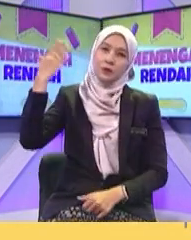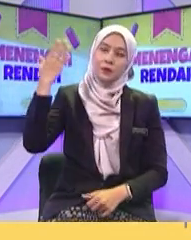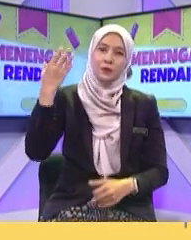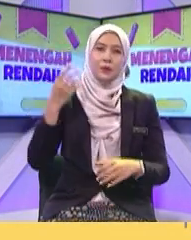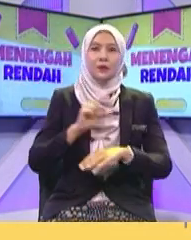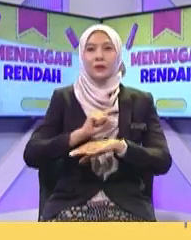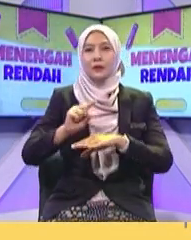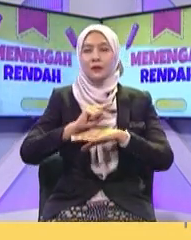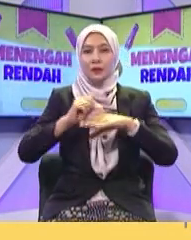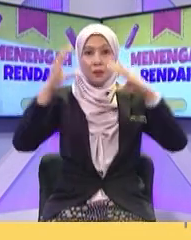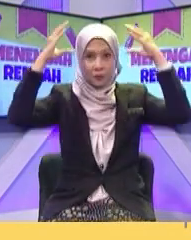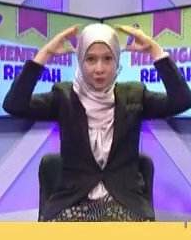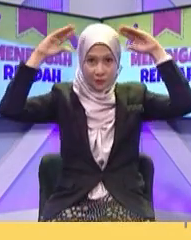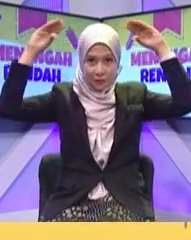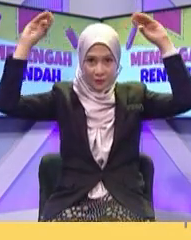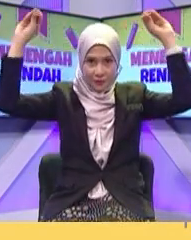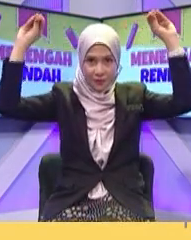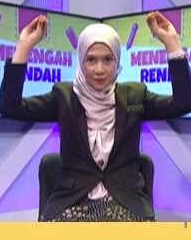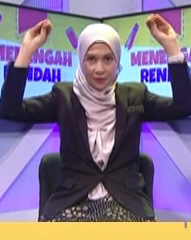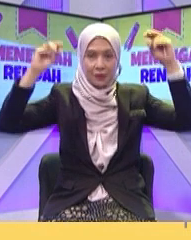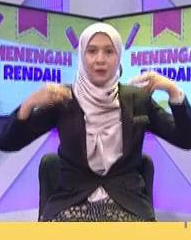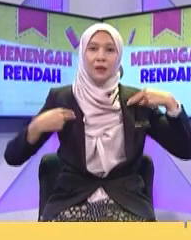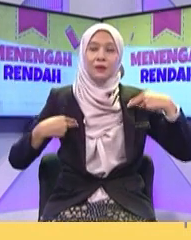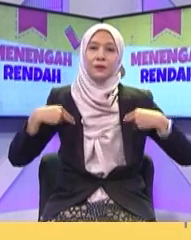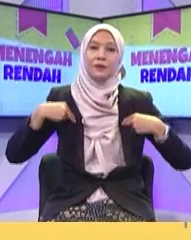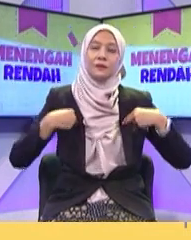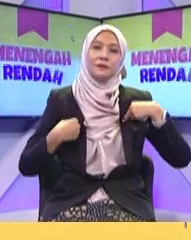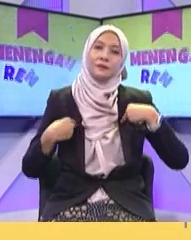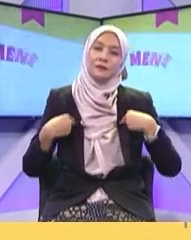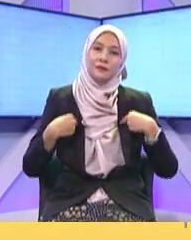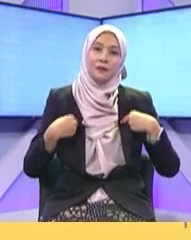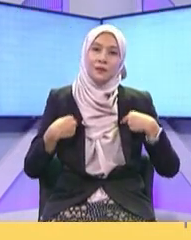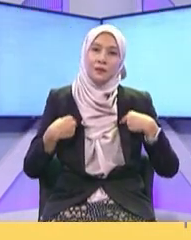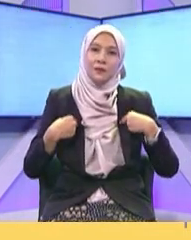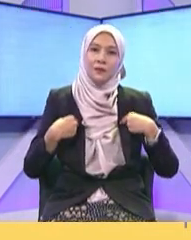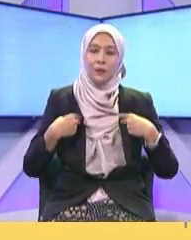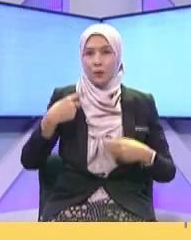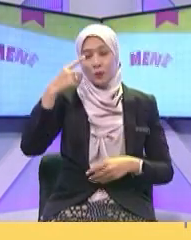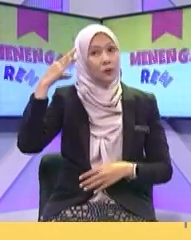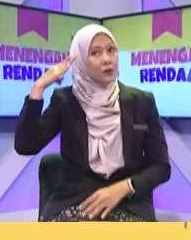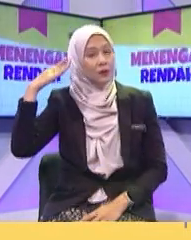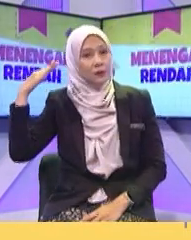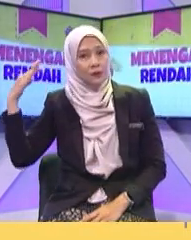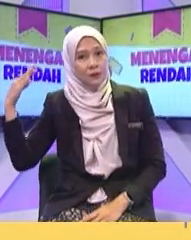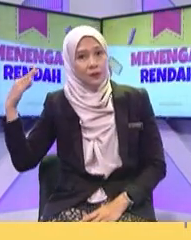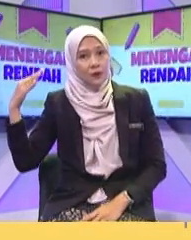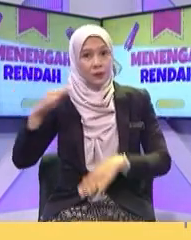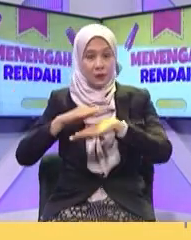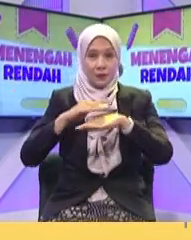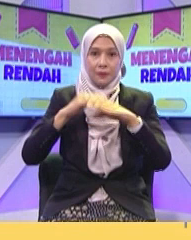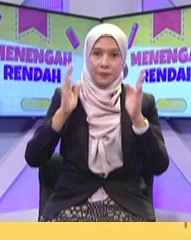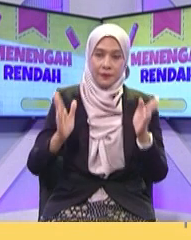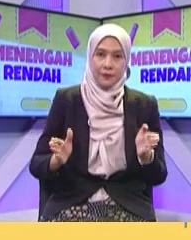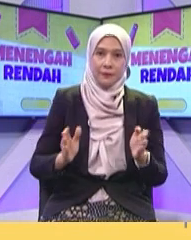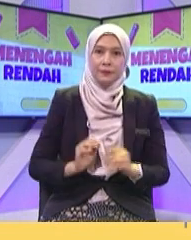Untuk mengeluarkan bunyi Menggunakan kayu Untuk kita ketuk Betul Okey Kita nak tanyilah Adik Khalif Dengan adik Fahim Dan murid-murid Yang bersama